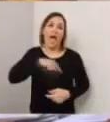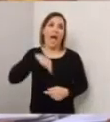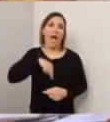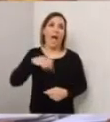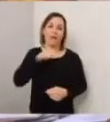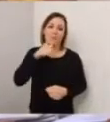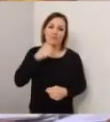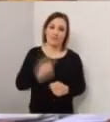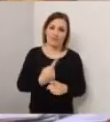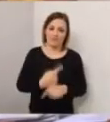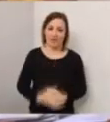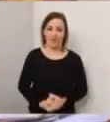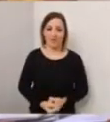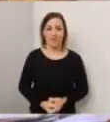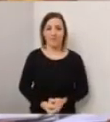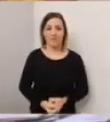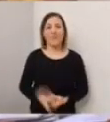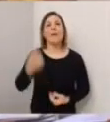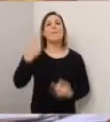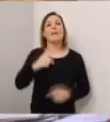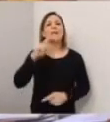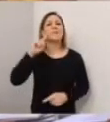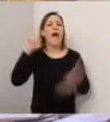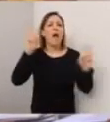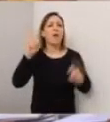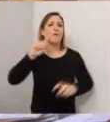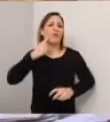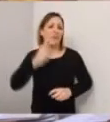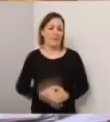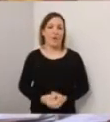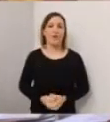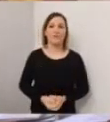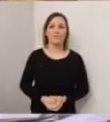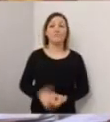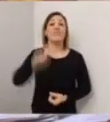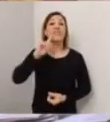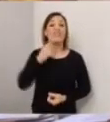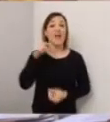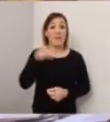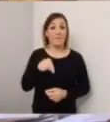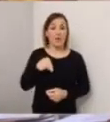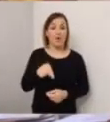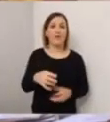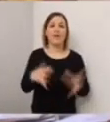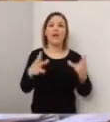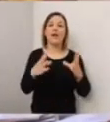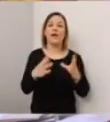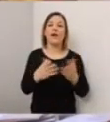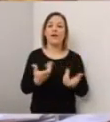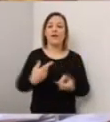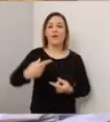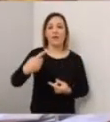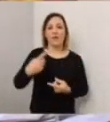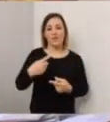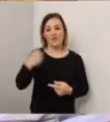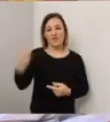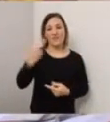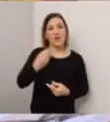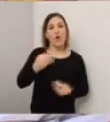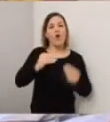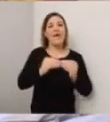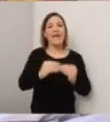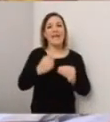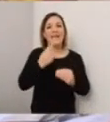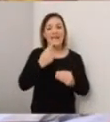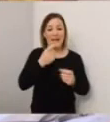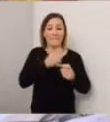I tamponi. I tamponi vengono fatti, qua dice perché non vengono fatti perché è stato alle persone che sono state in